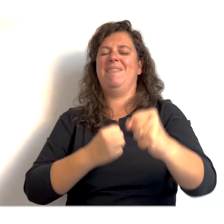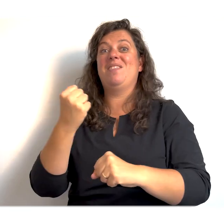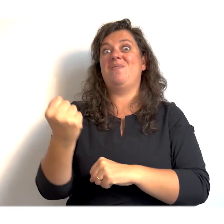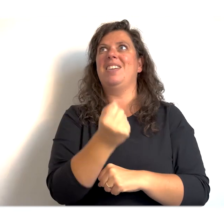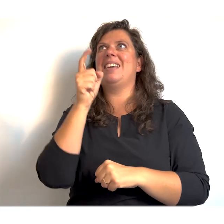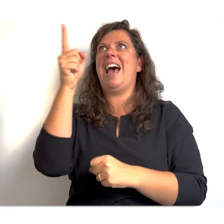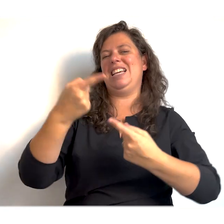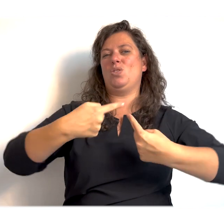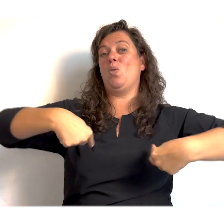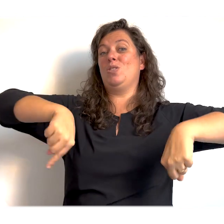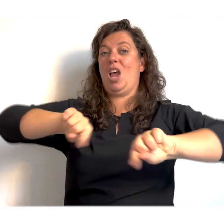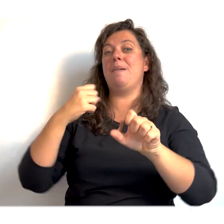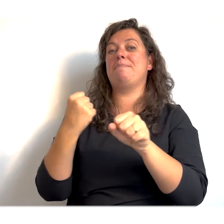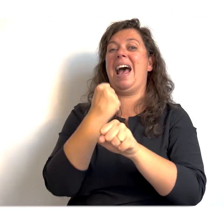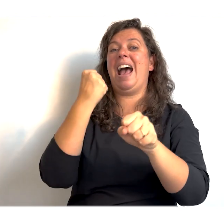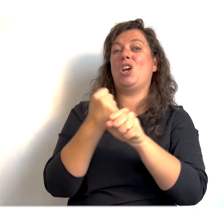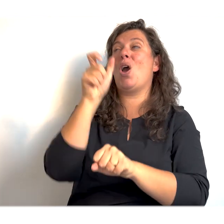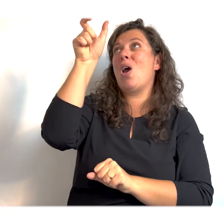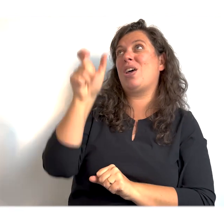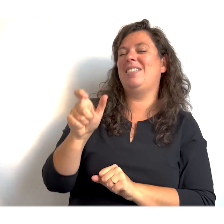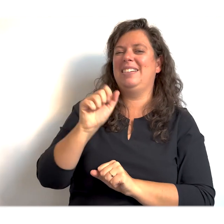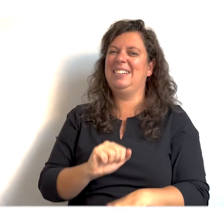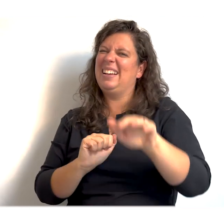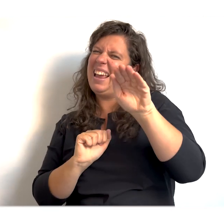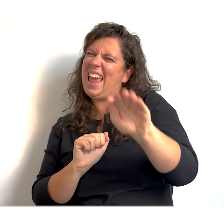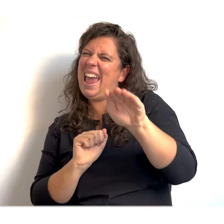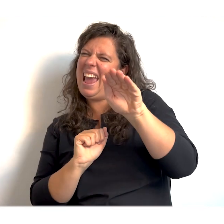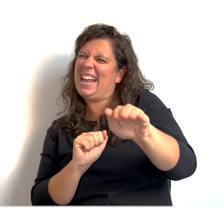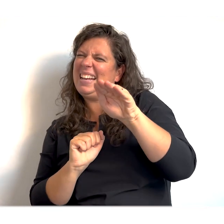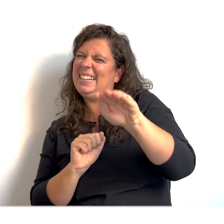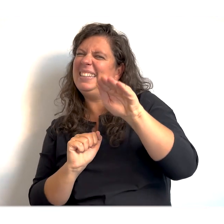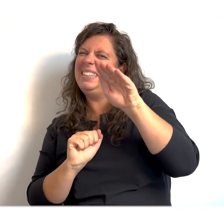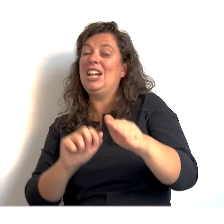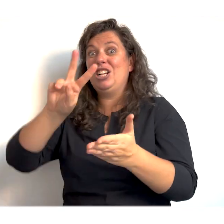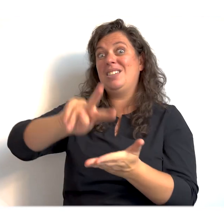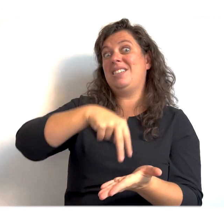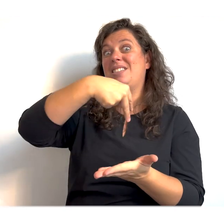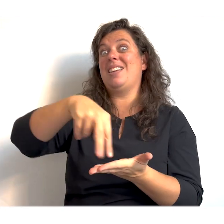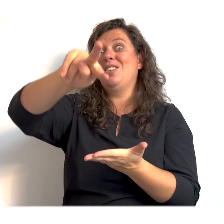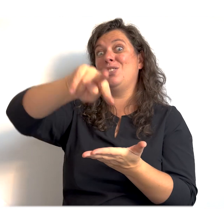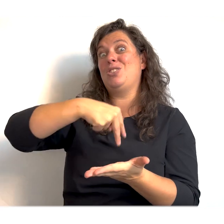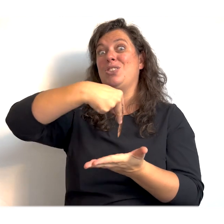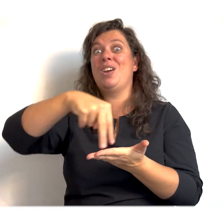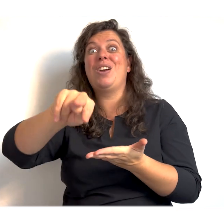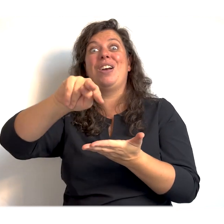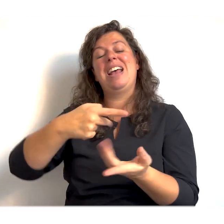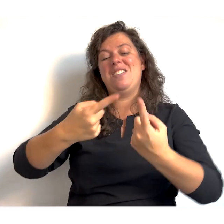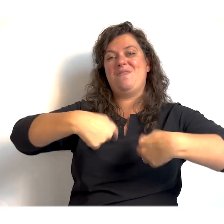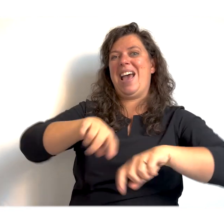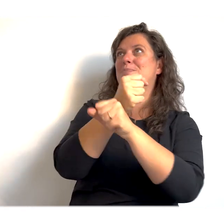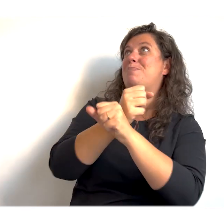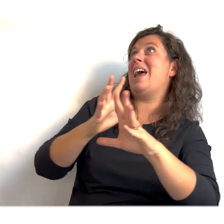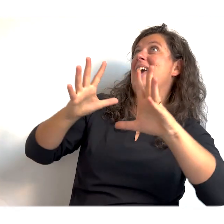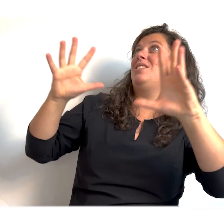want Hij is onze maker. Hey, dans je mee. Wij